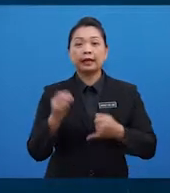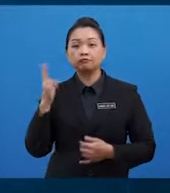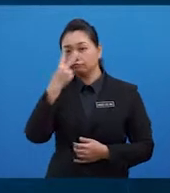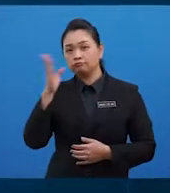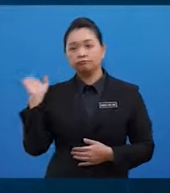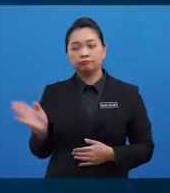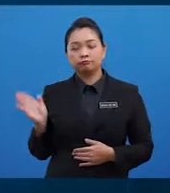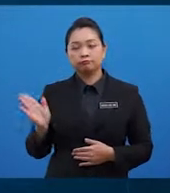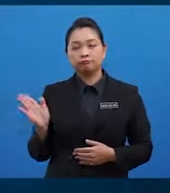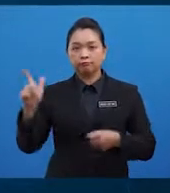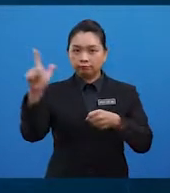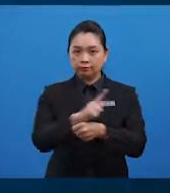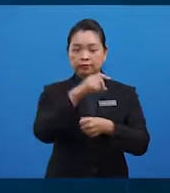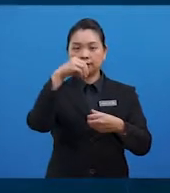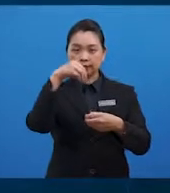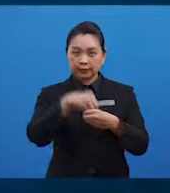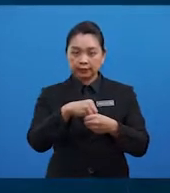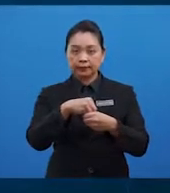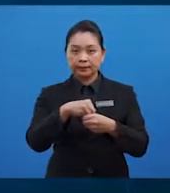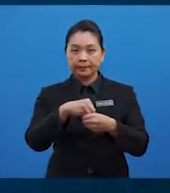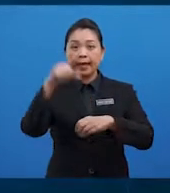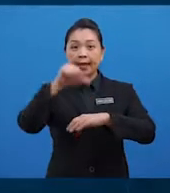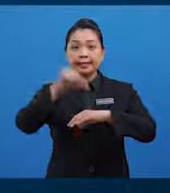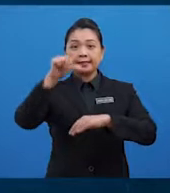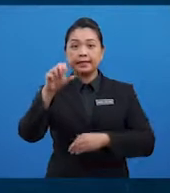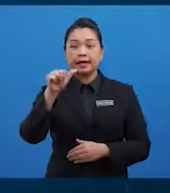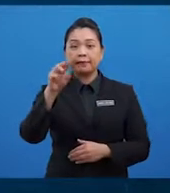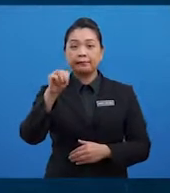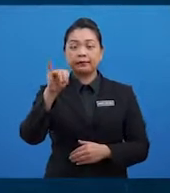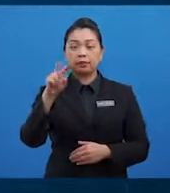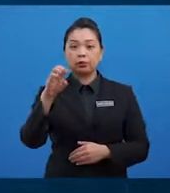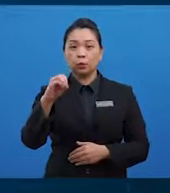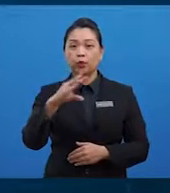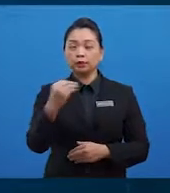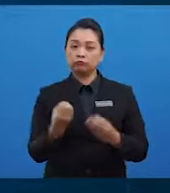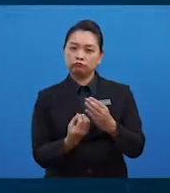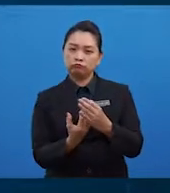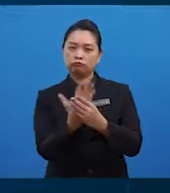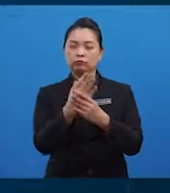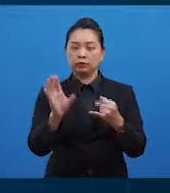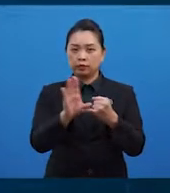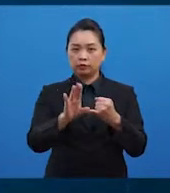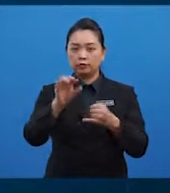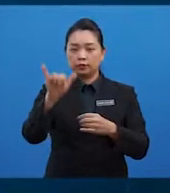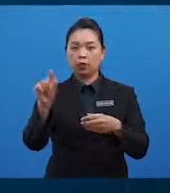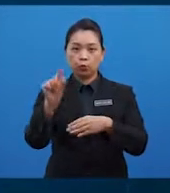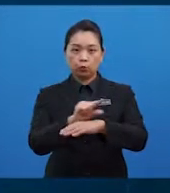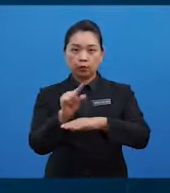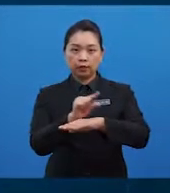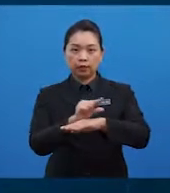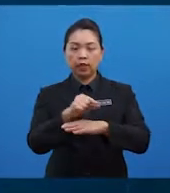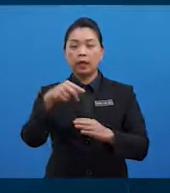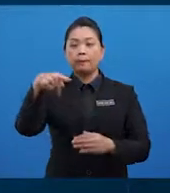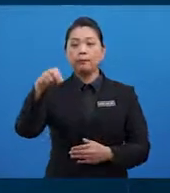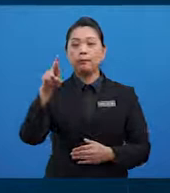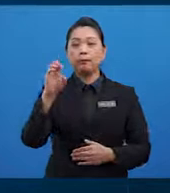pelengkap dalam siri asid amino dan pertumbuhan sel yang menggunakan protein. Sumber makanan